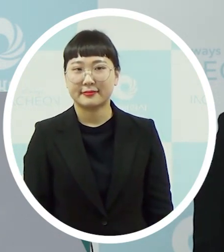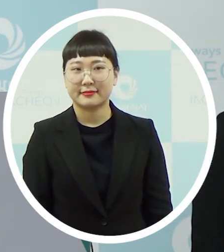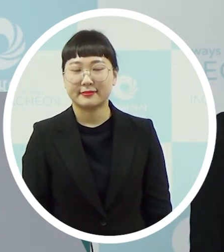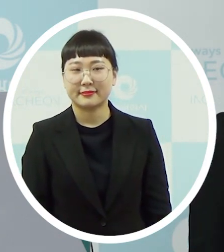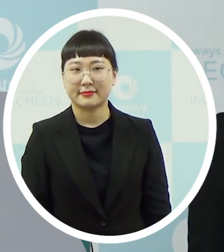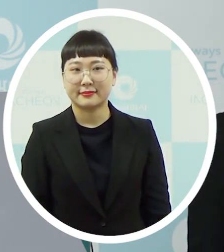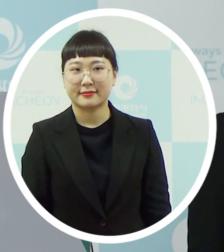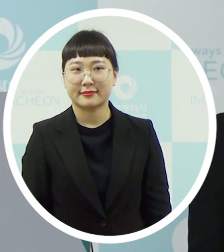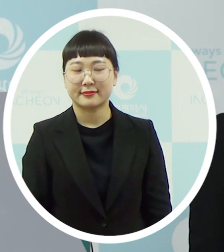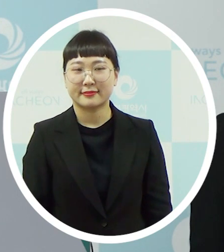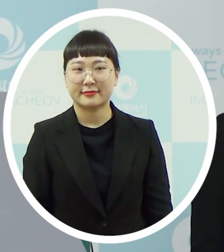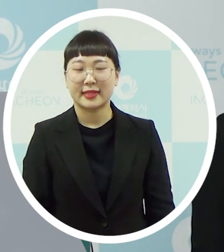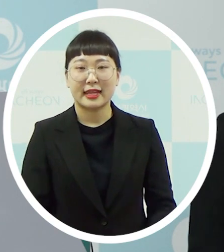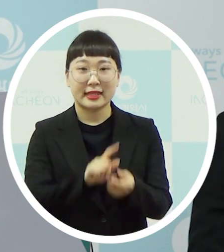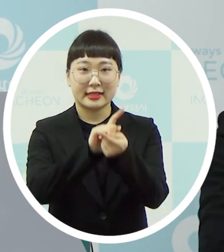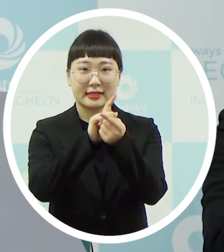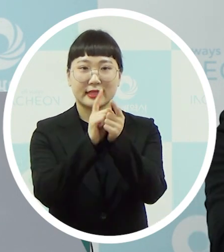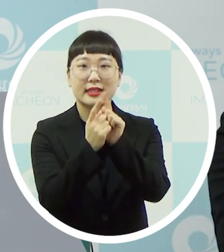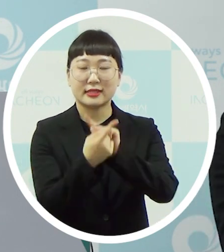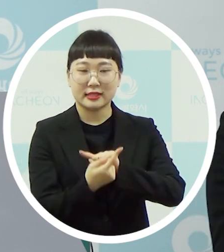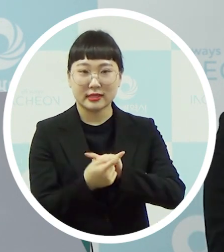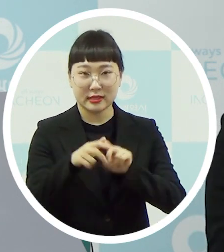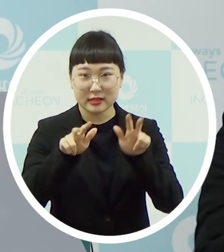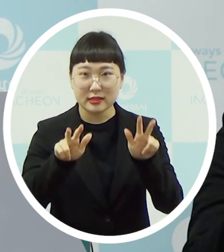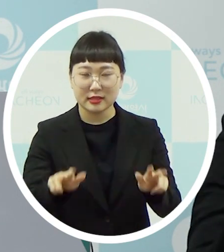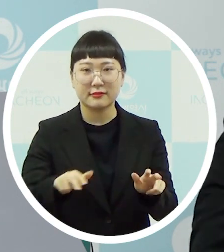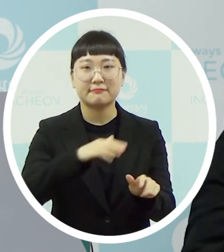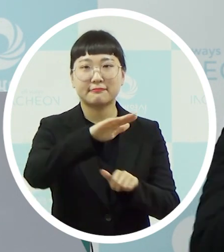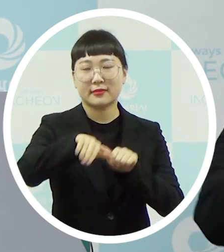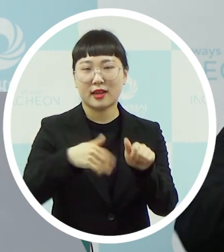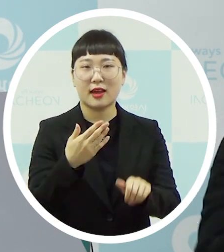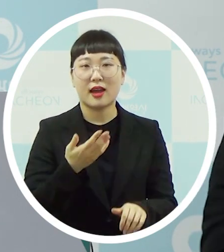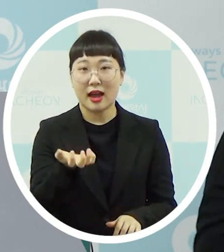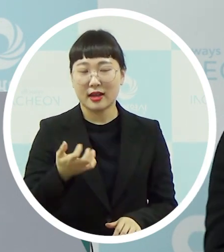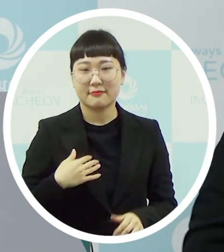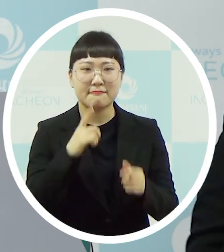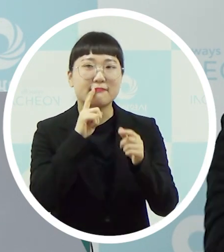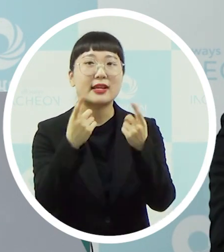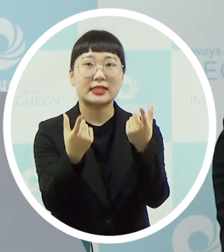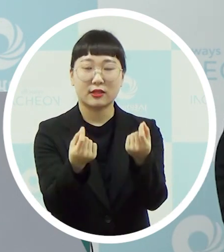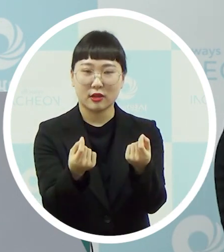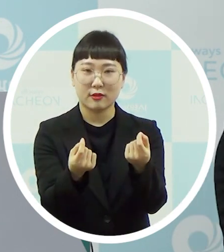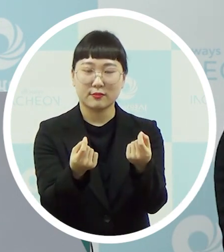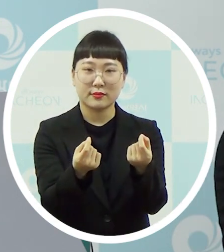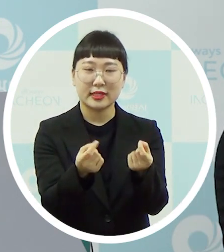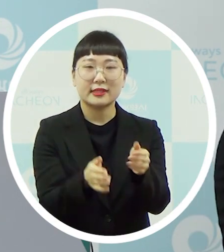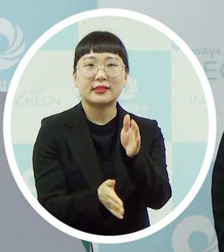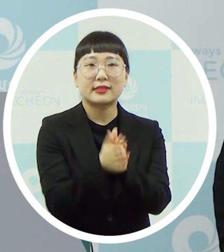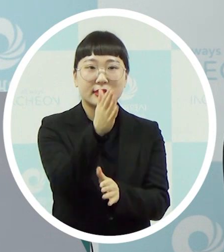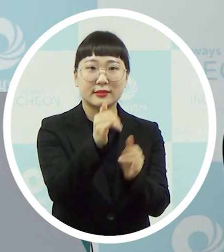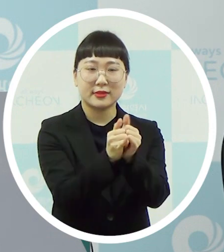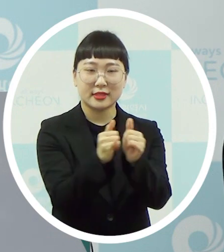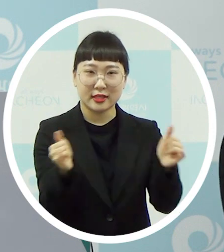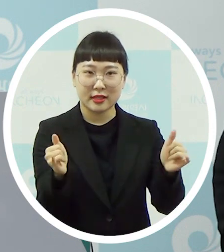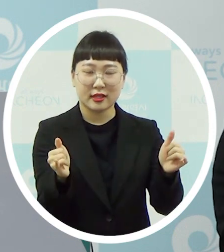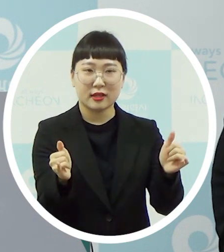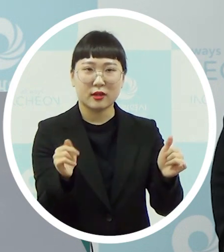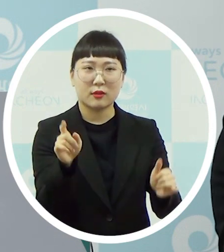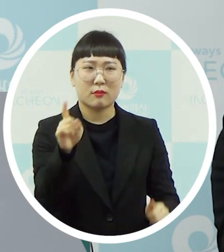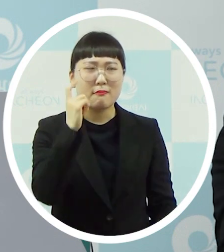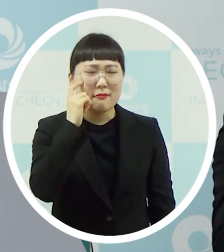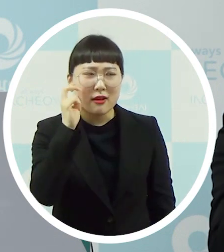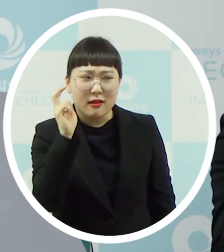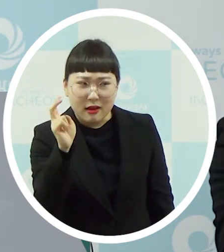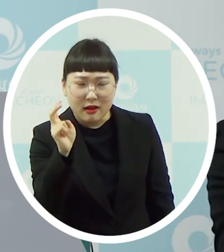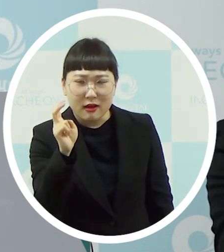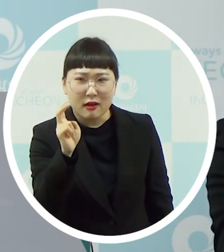가장 그 현상이 뭐냐면 아까도 말씀드렸듯이 주민들께서 굉장히 추측이나 이런 또